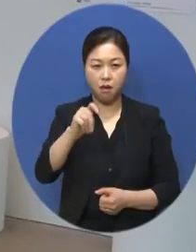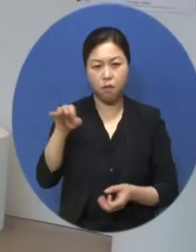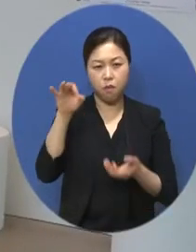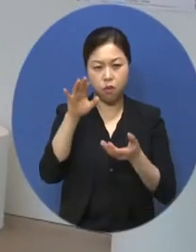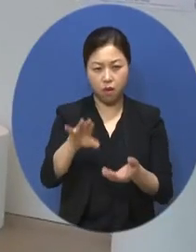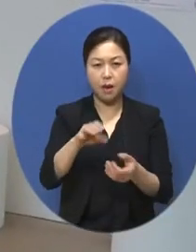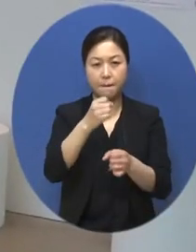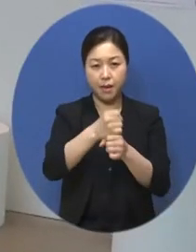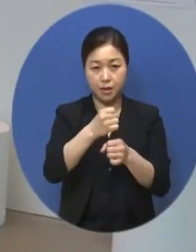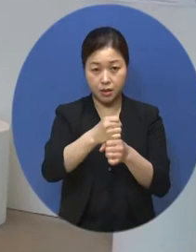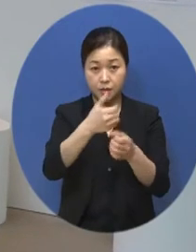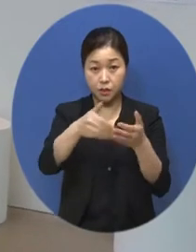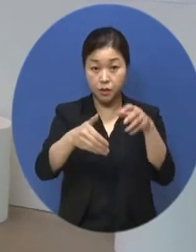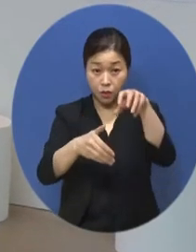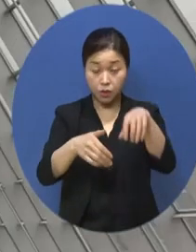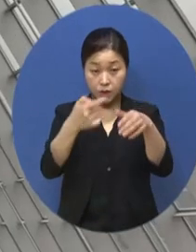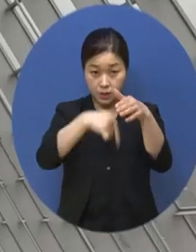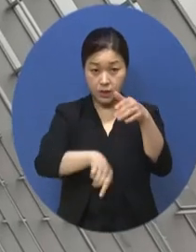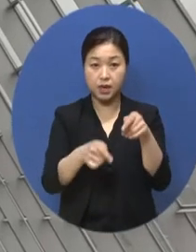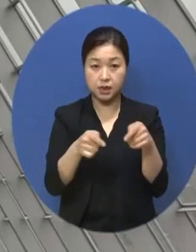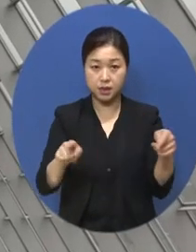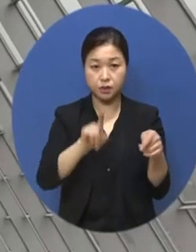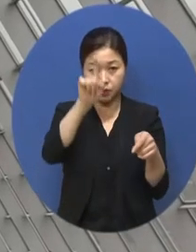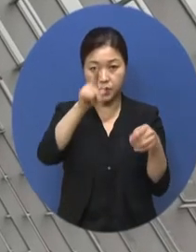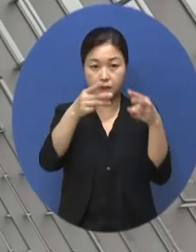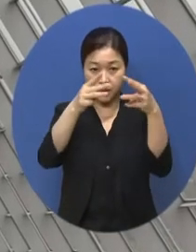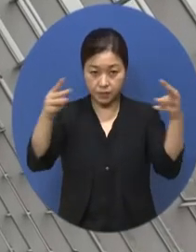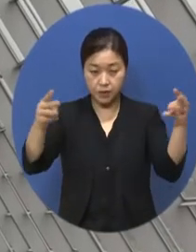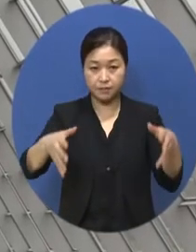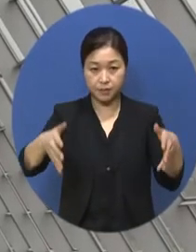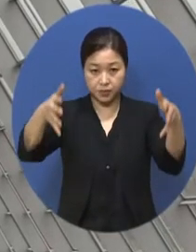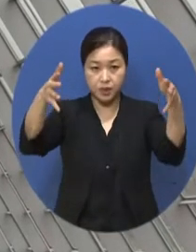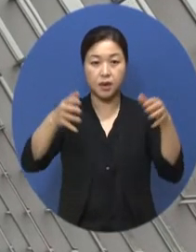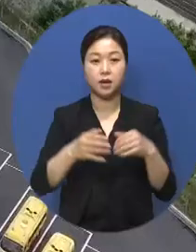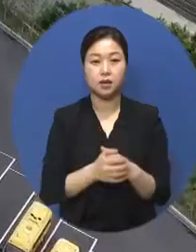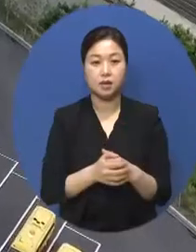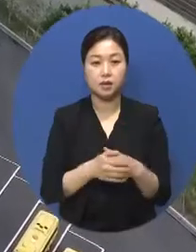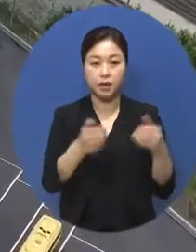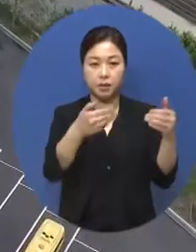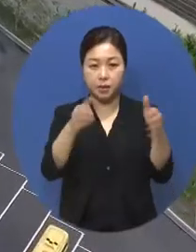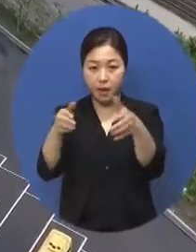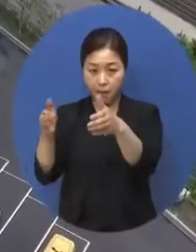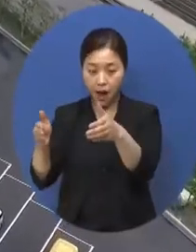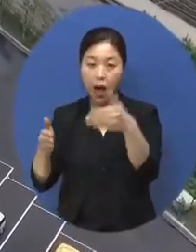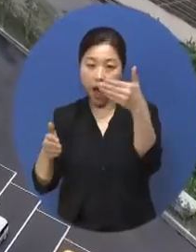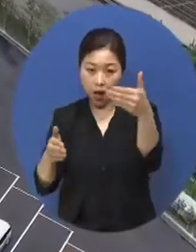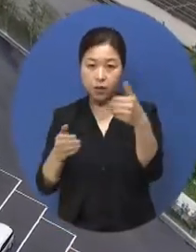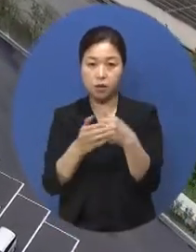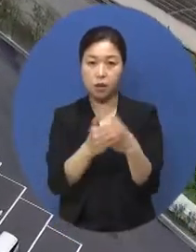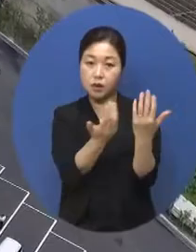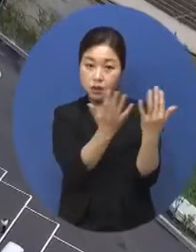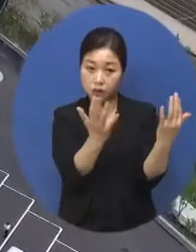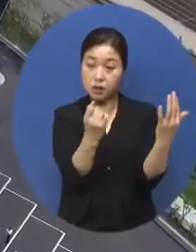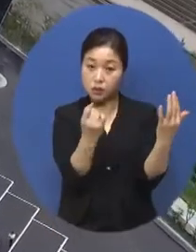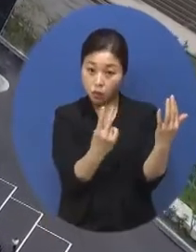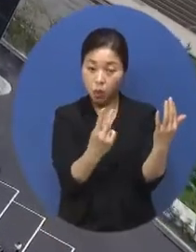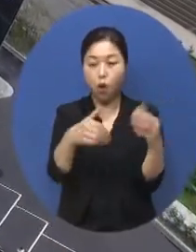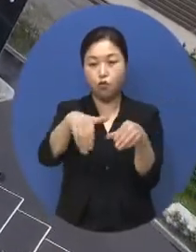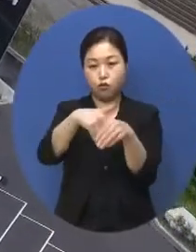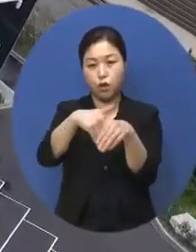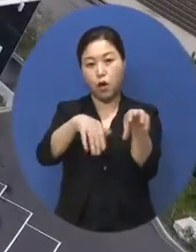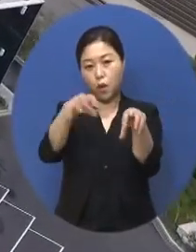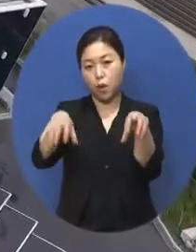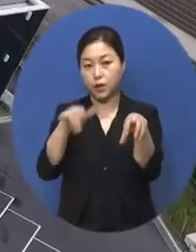도립미술관은 지하 1층, 지상 3층 규모로 9개로 나눈 전시공간과 문화공간 등을 마련해